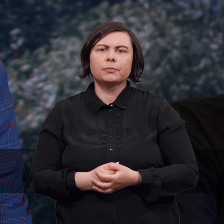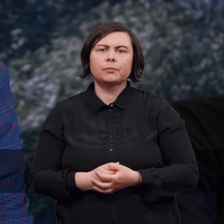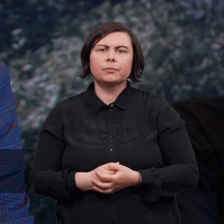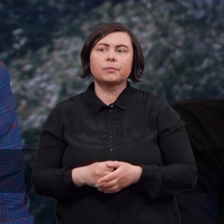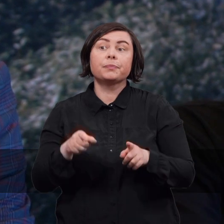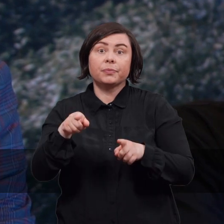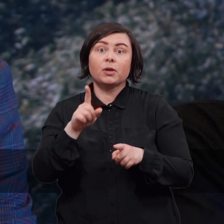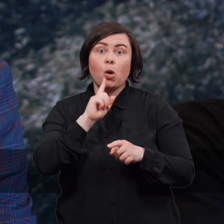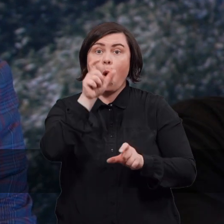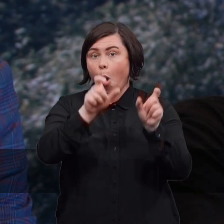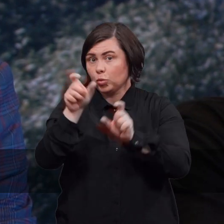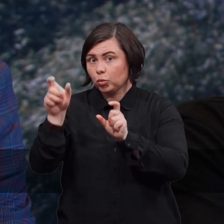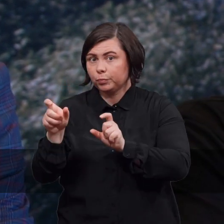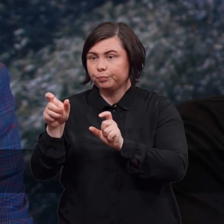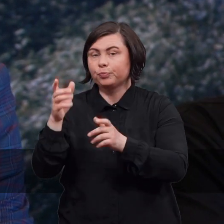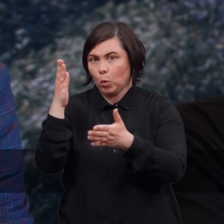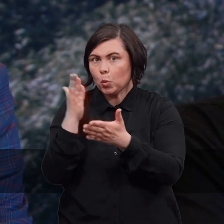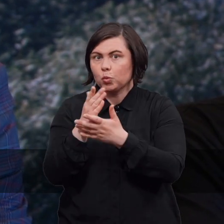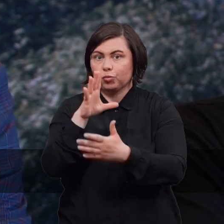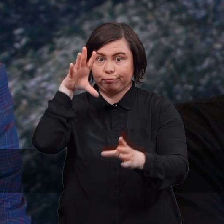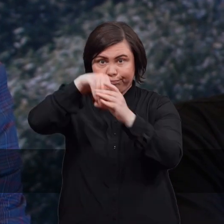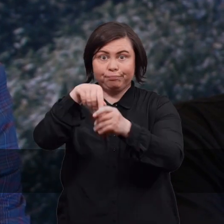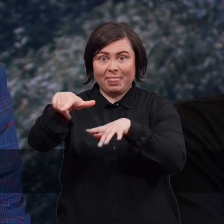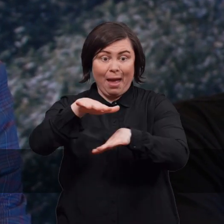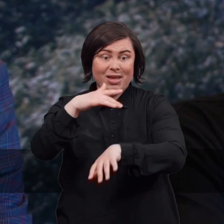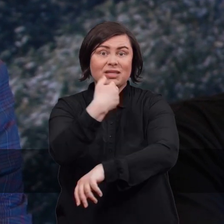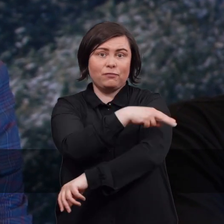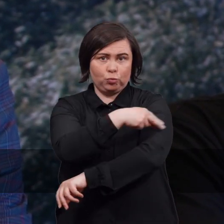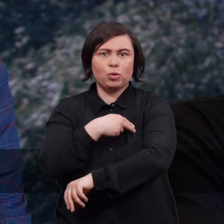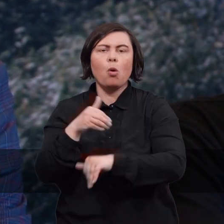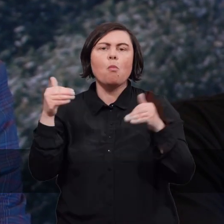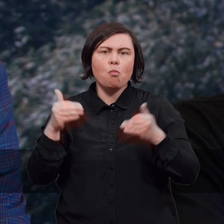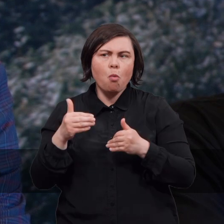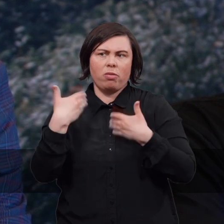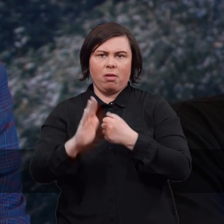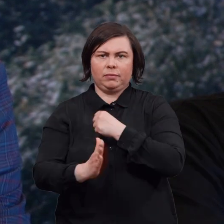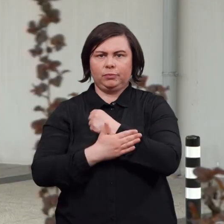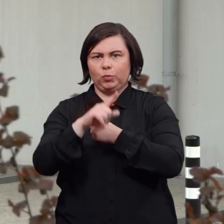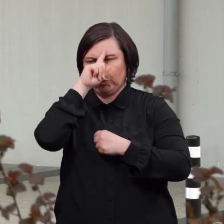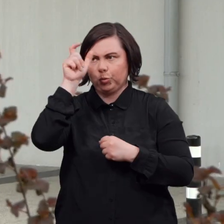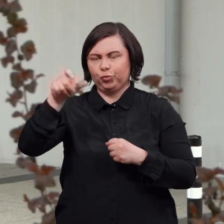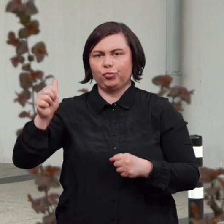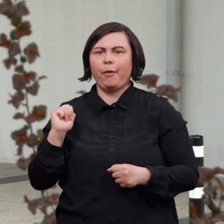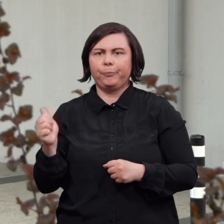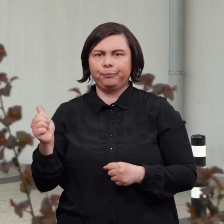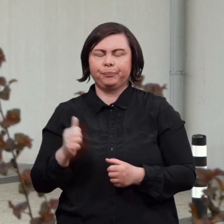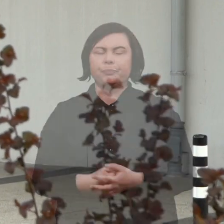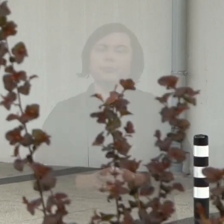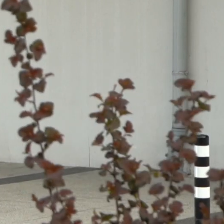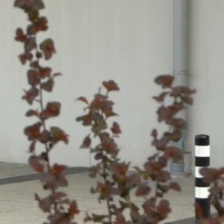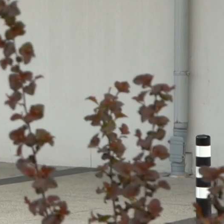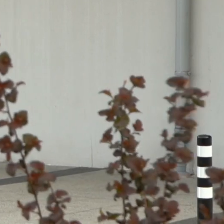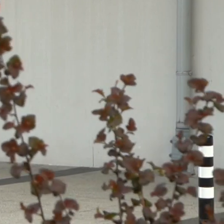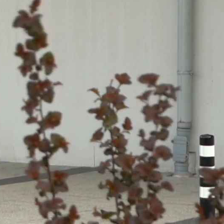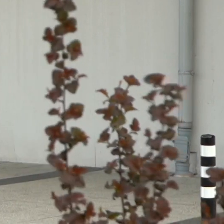I te osoby już w szpitalu będą mogły liczyć na wsparcie ekspertów. Na ekranie widać wejście do